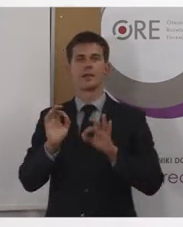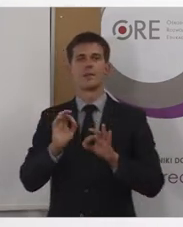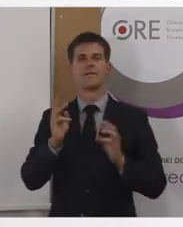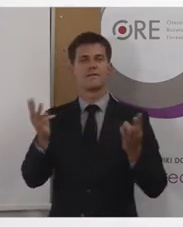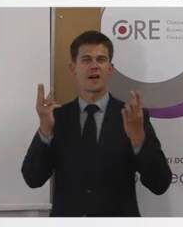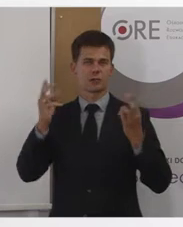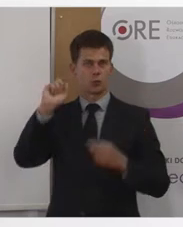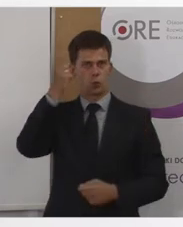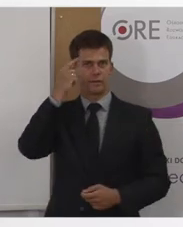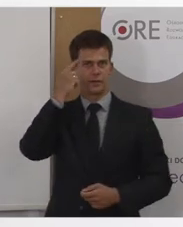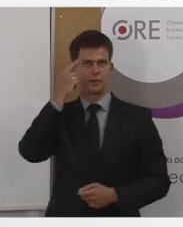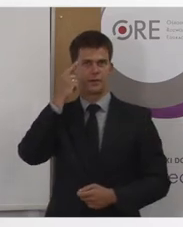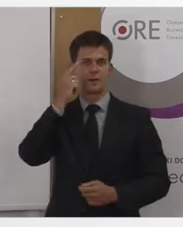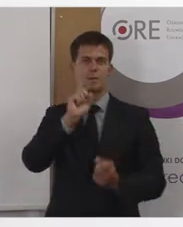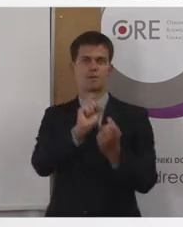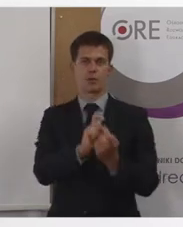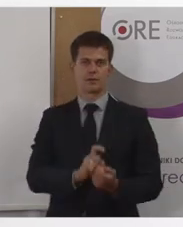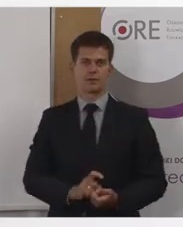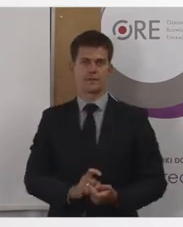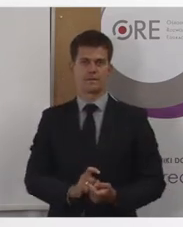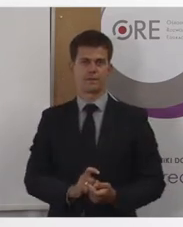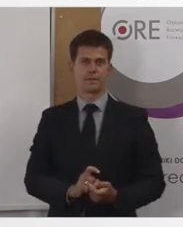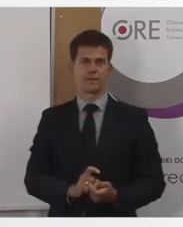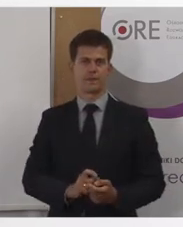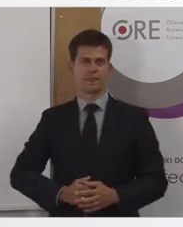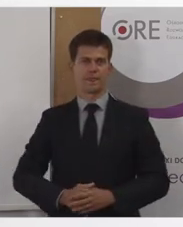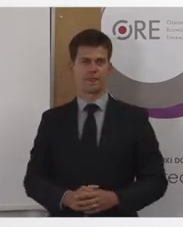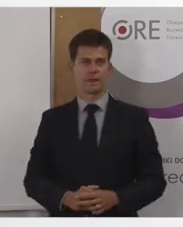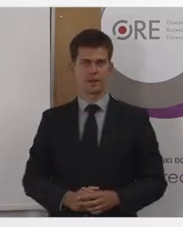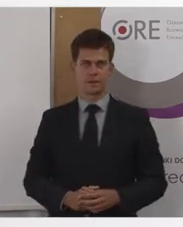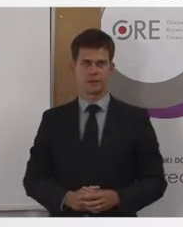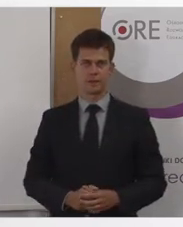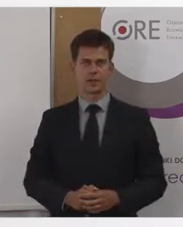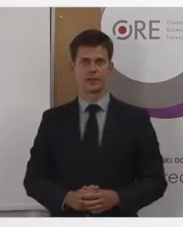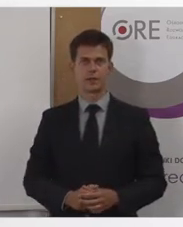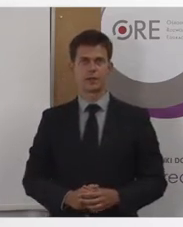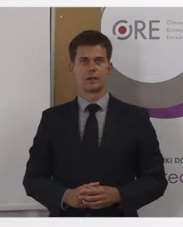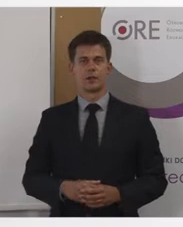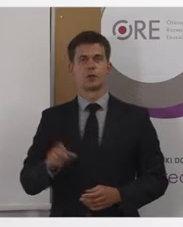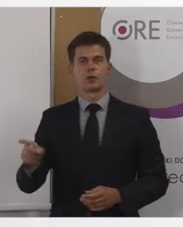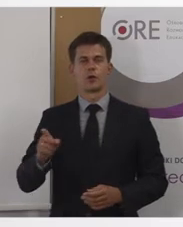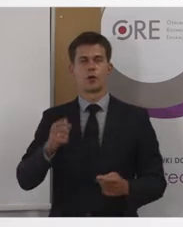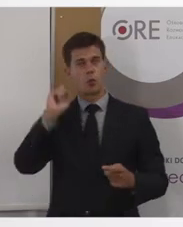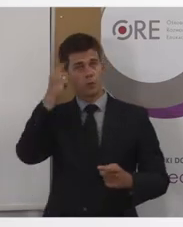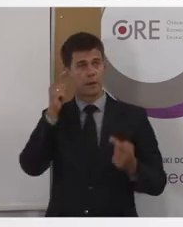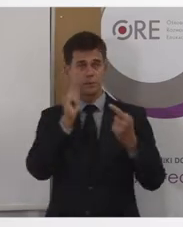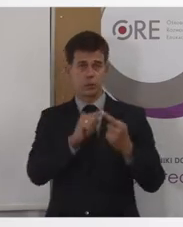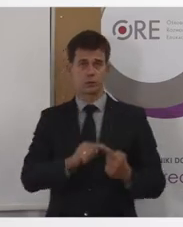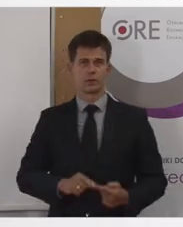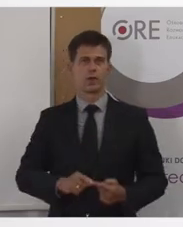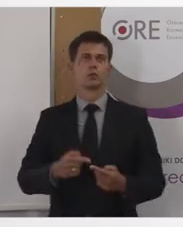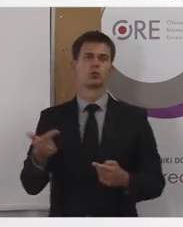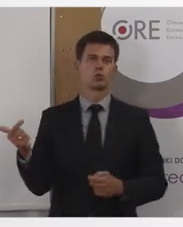najważniejsze, kluczowe wytyczne, które mają właśnie